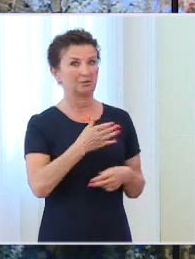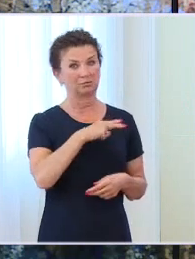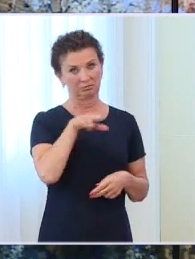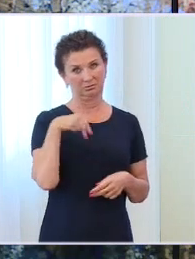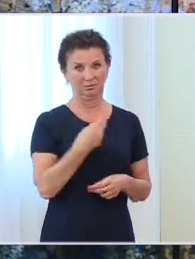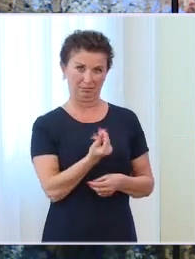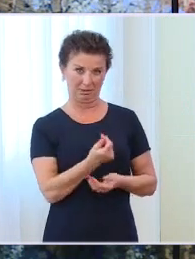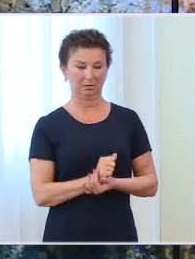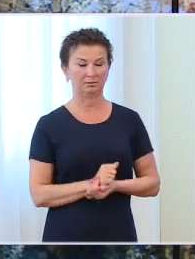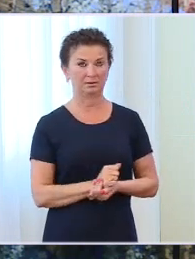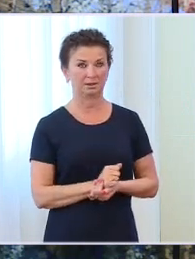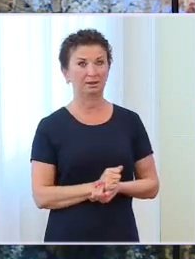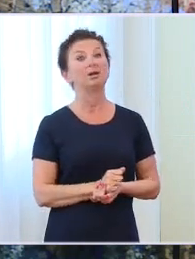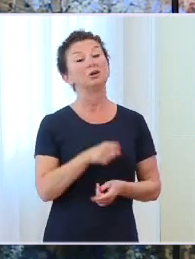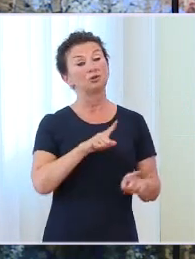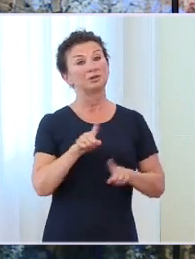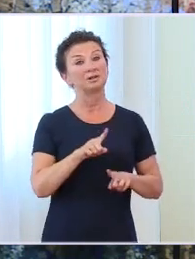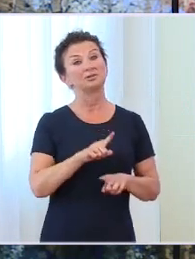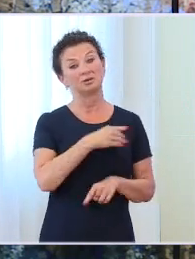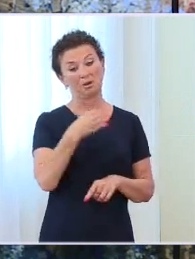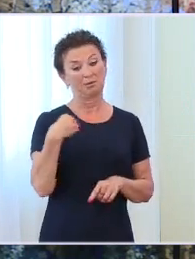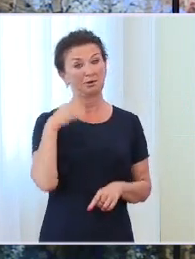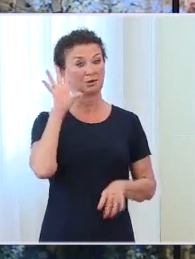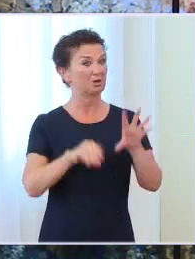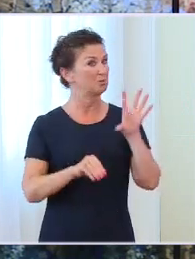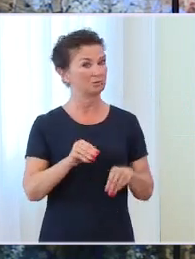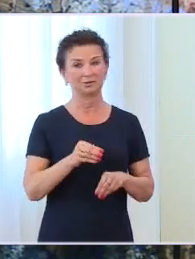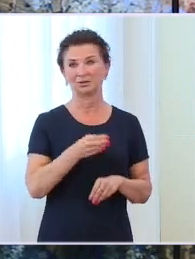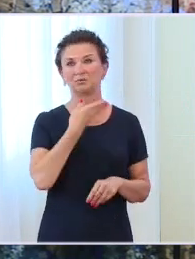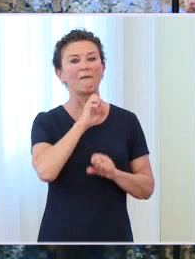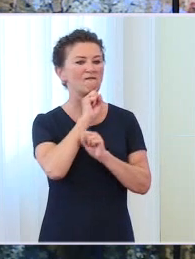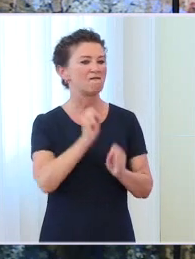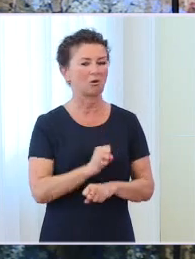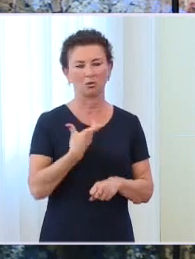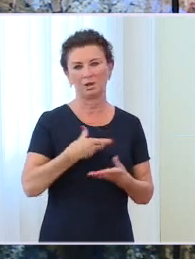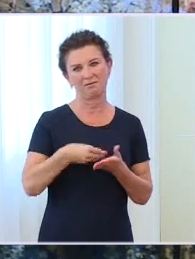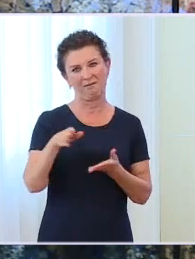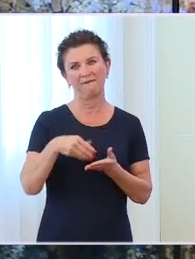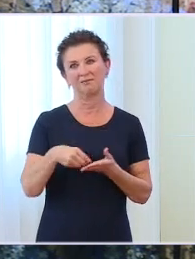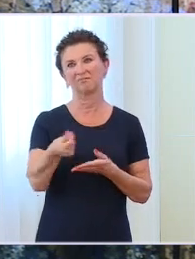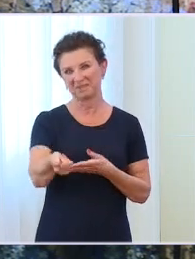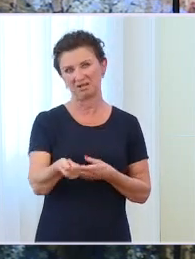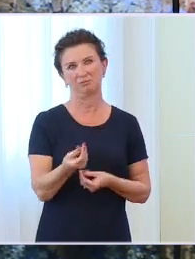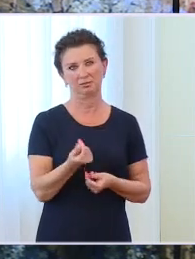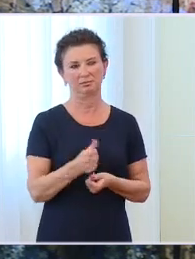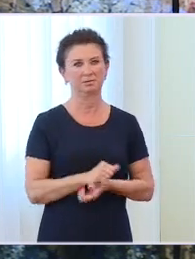własnego budżetu, a nie z złotówki. Jeśli chodzi o... Pierwsze pytanie dotyczyło...